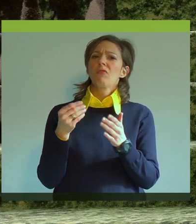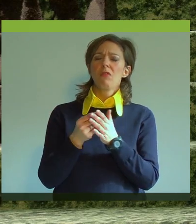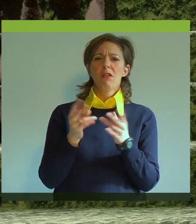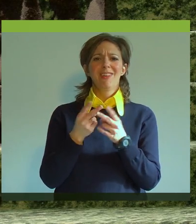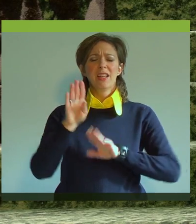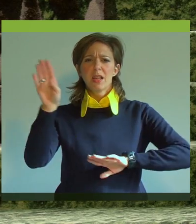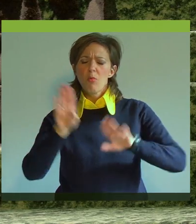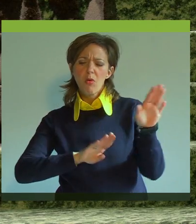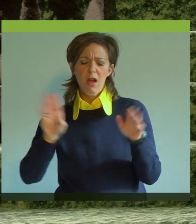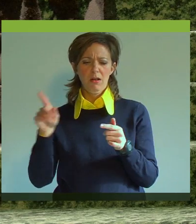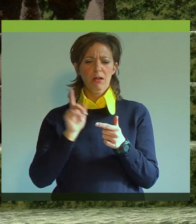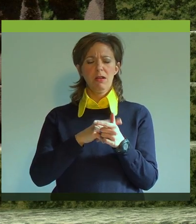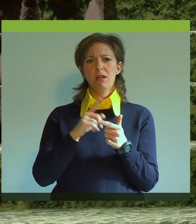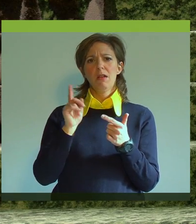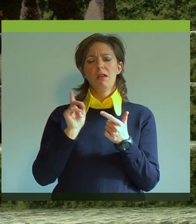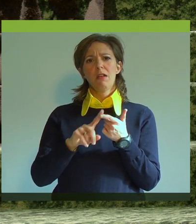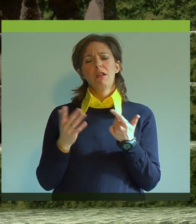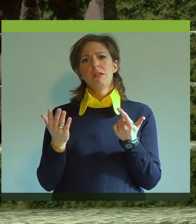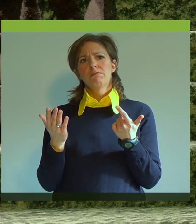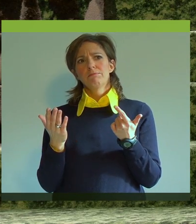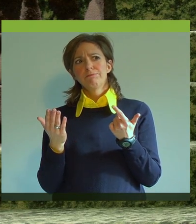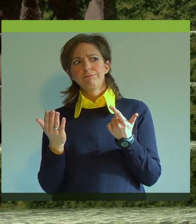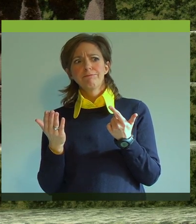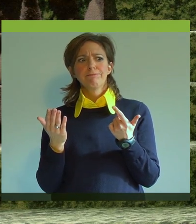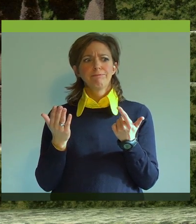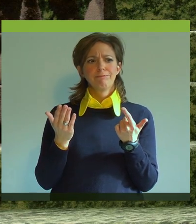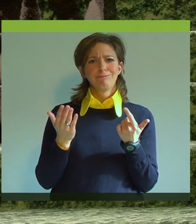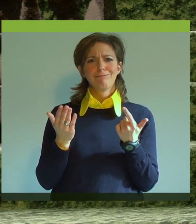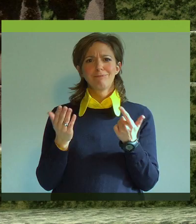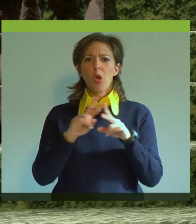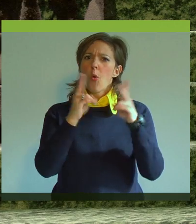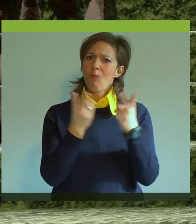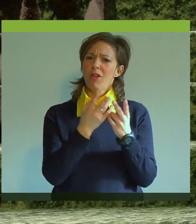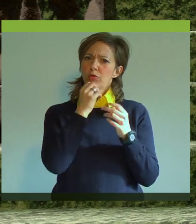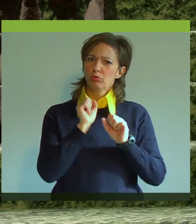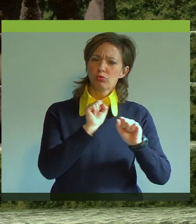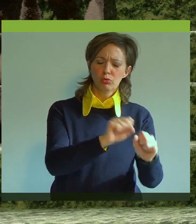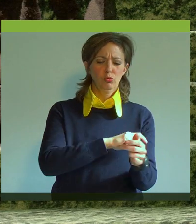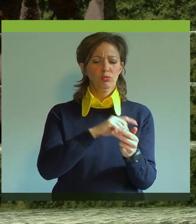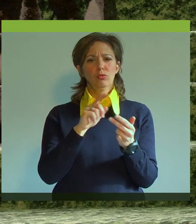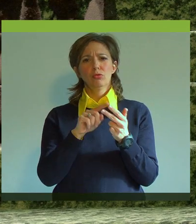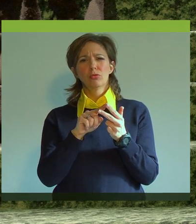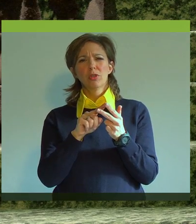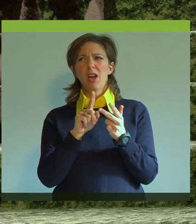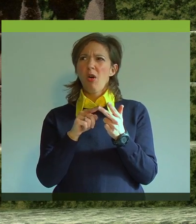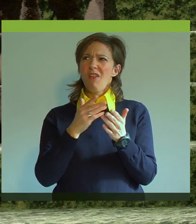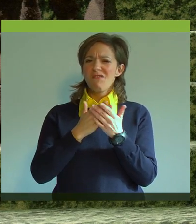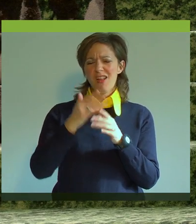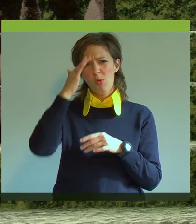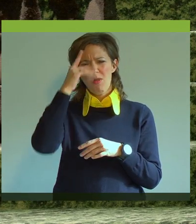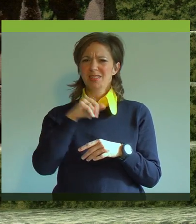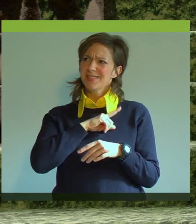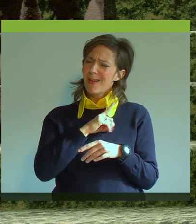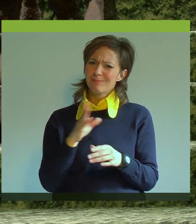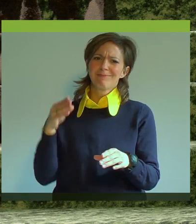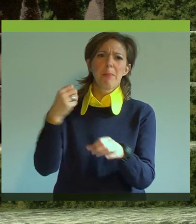Werte wie Demokratie, das sind Werte wie unsere Umwelt zu erhalten und weiter zu